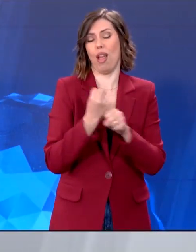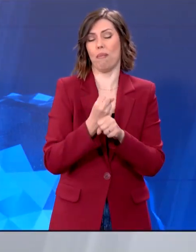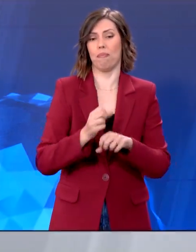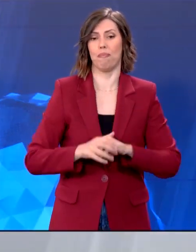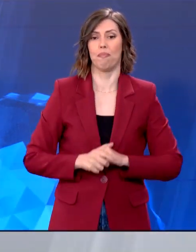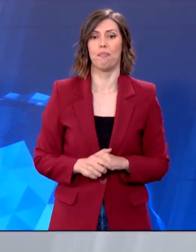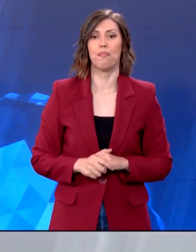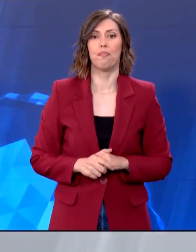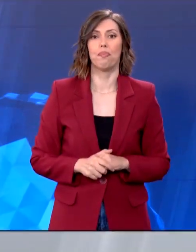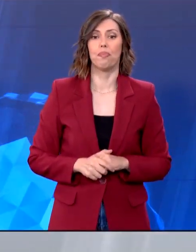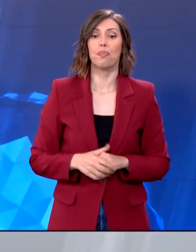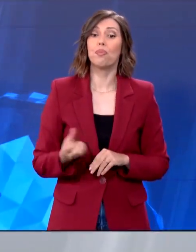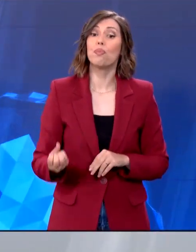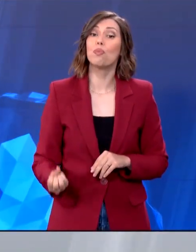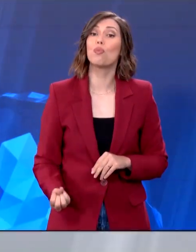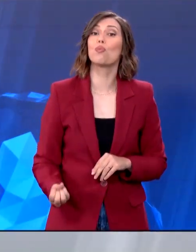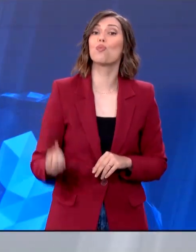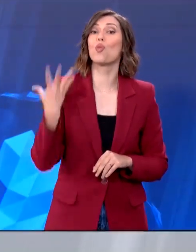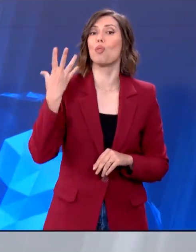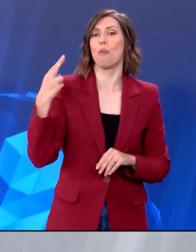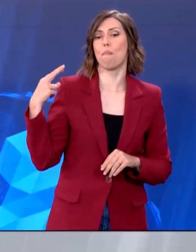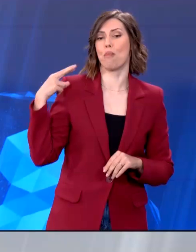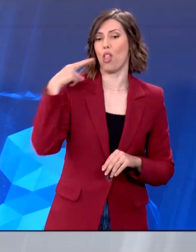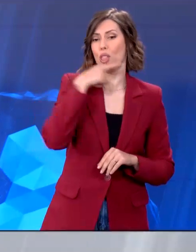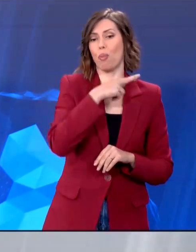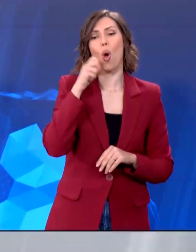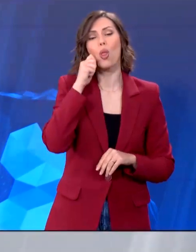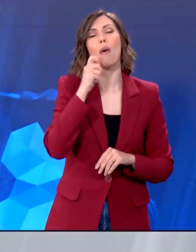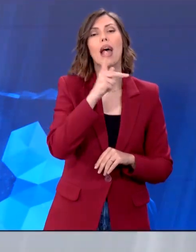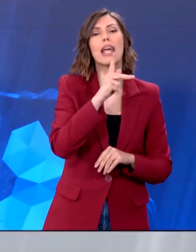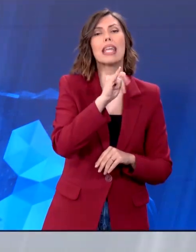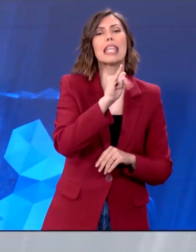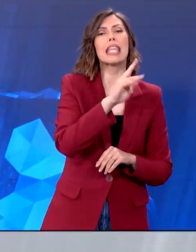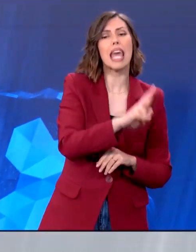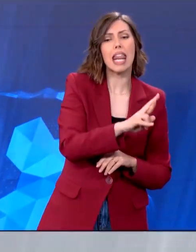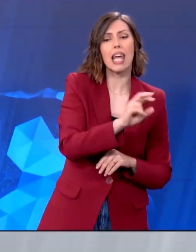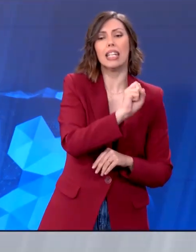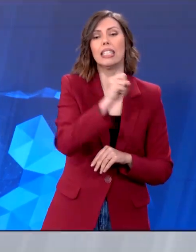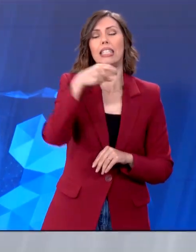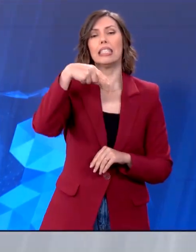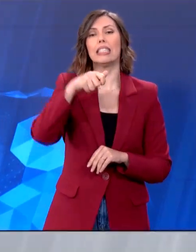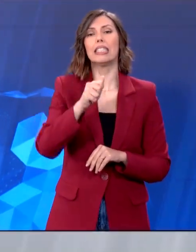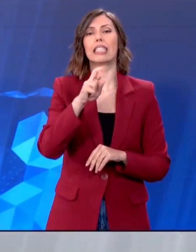Ο νέος πρωθυπουργός Κιρ Στάρμερ φτάνει στο νούμερο 10 της Downing Street.